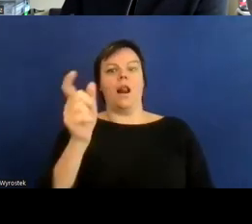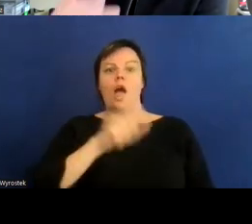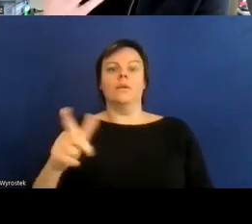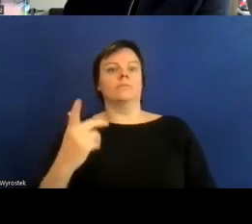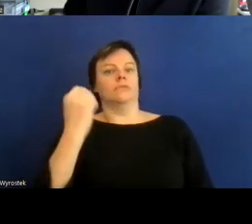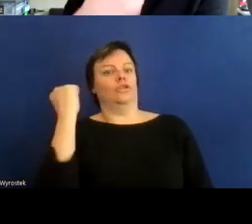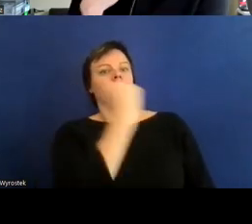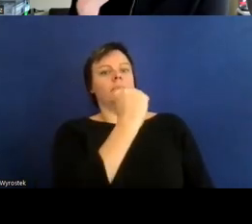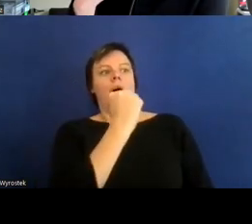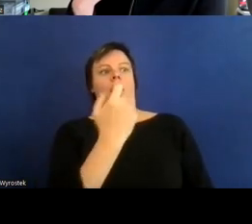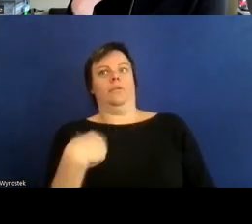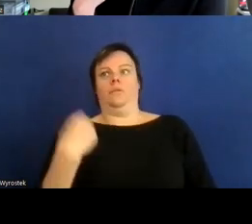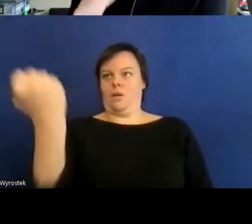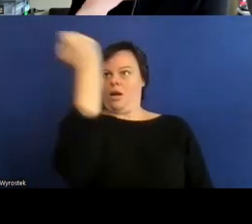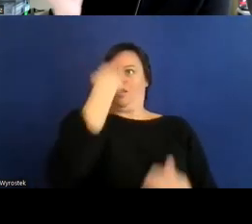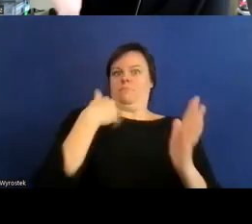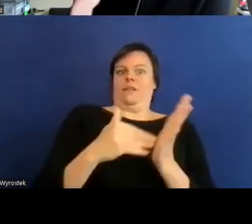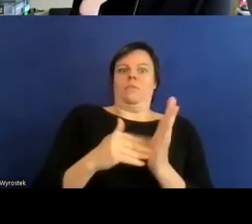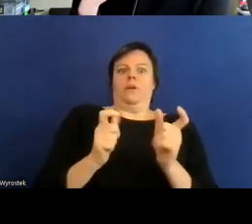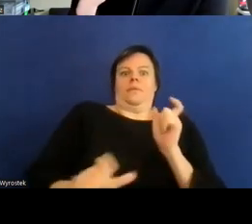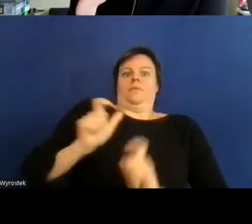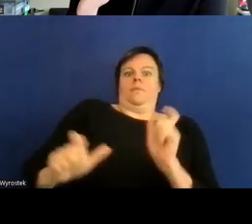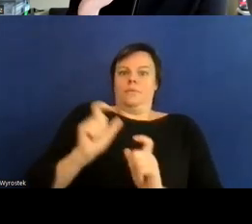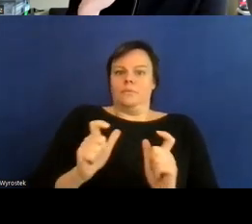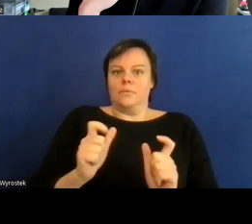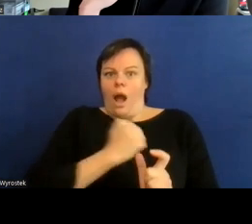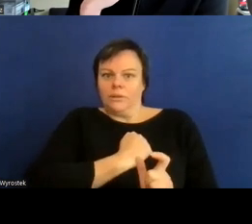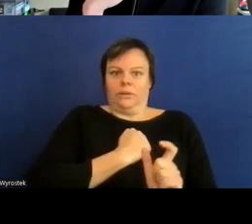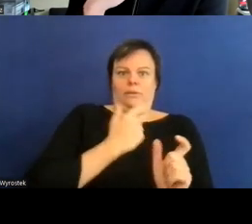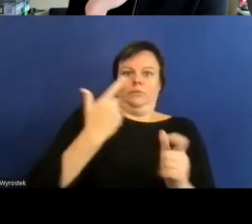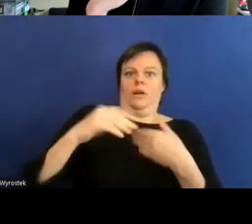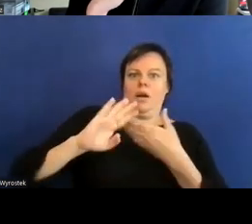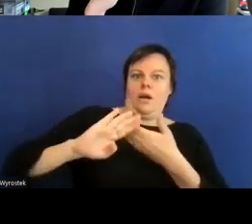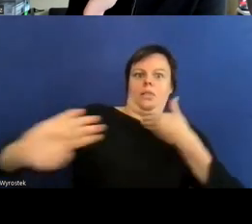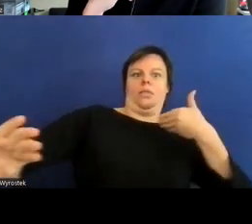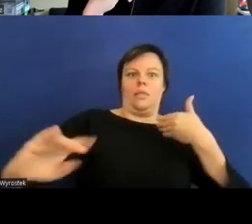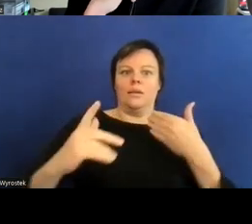quasi offiziell registrieren lassen und damit in dieser statistik eben gar nicht auftauchen